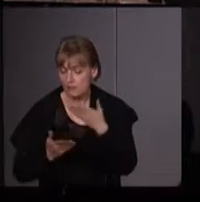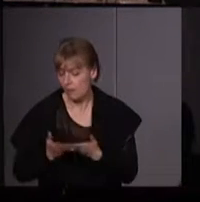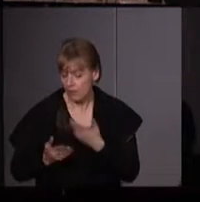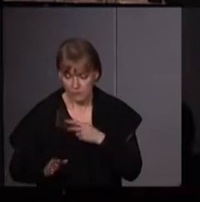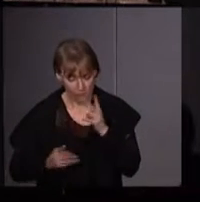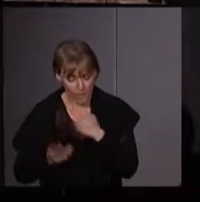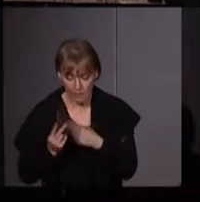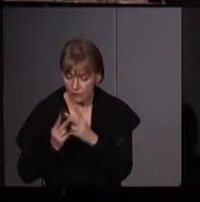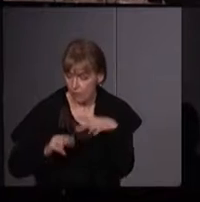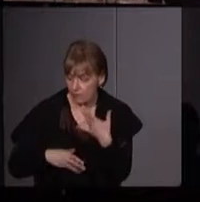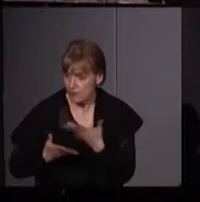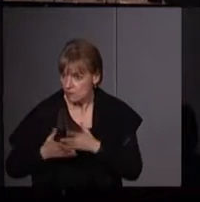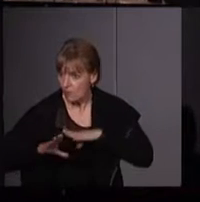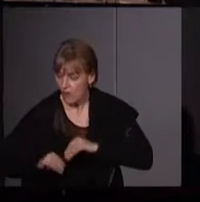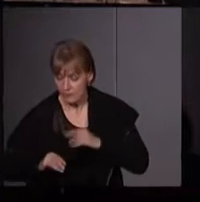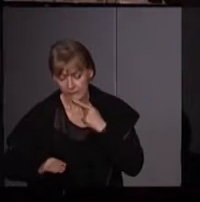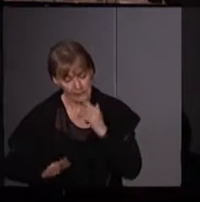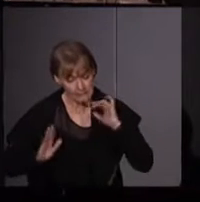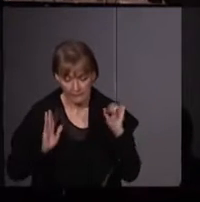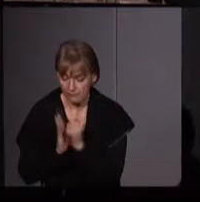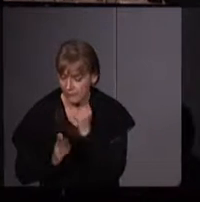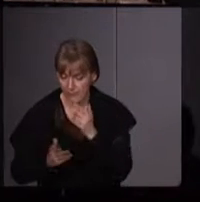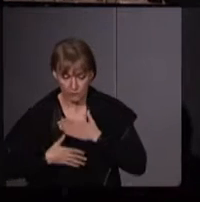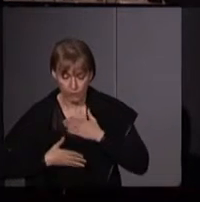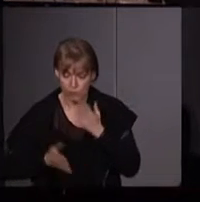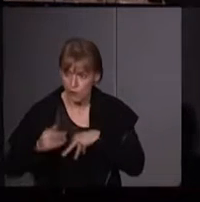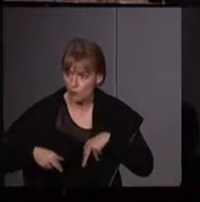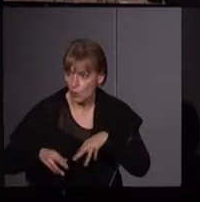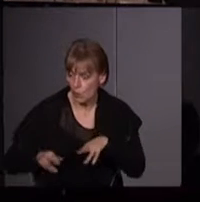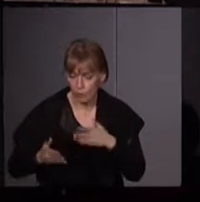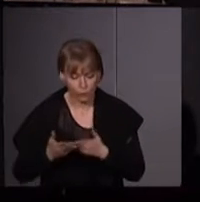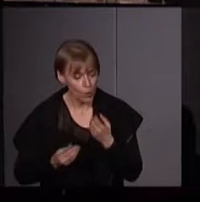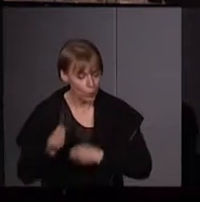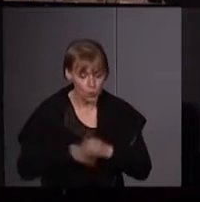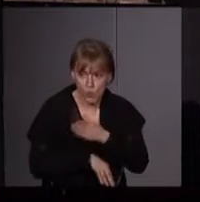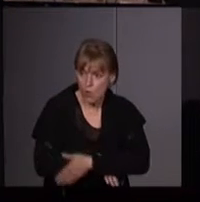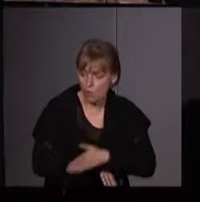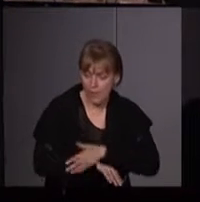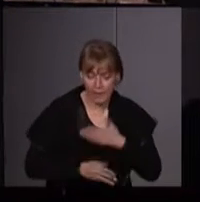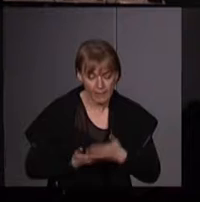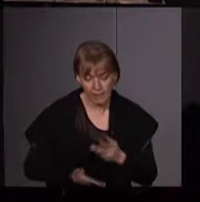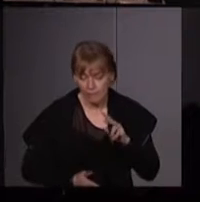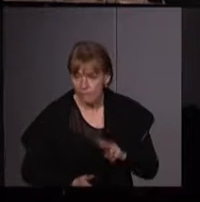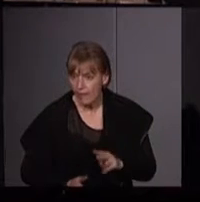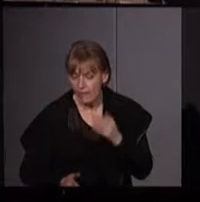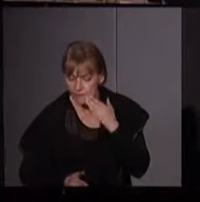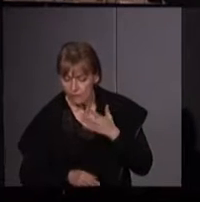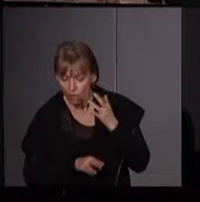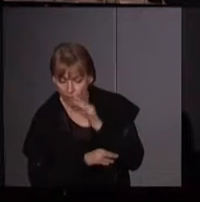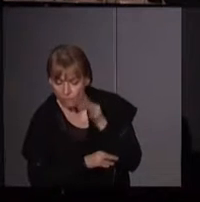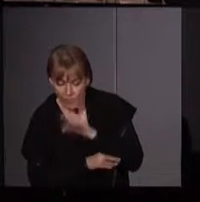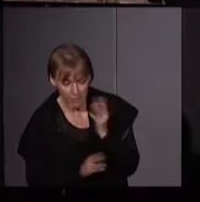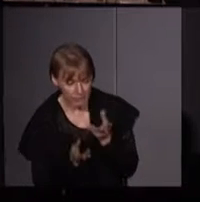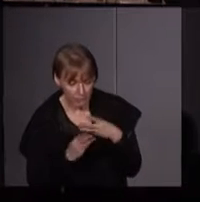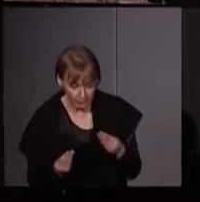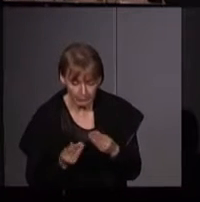femmes de la ville qui connaissons la dévastation et la peur qui règnent dans les rues, les femmes de la campagne et qui pleurent la perte de la ferme, de la